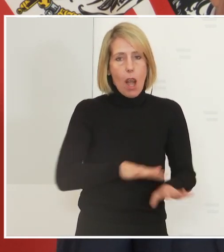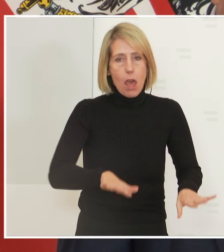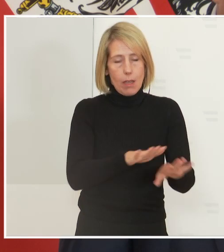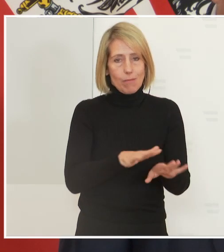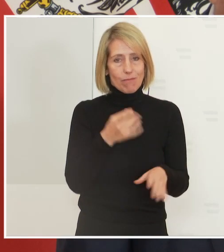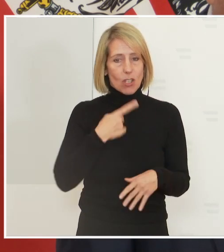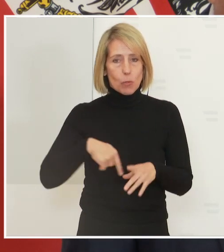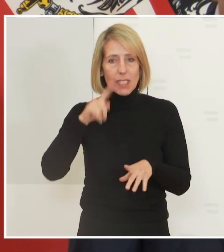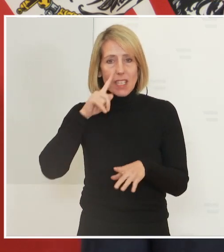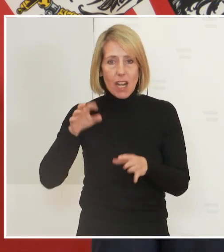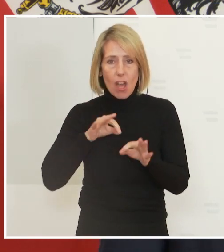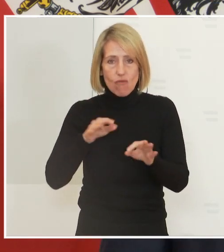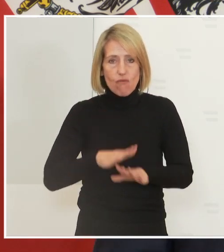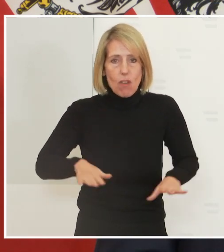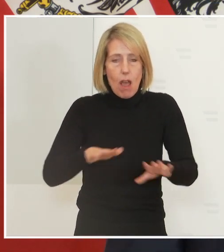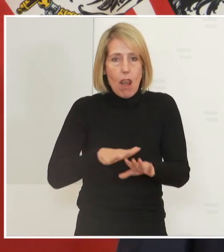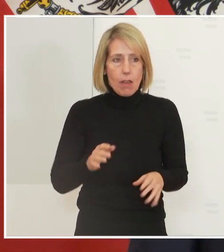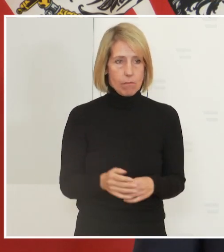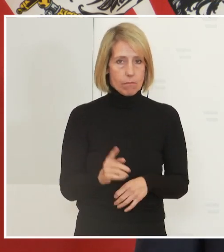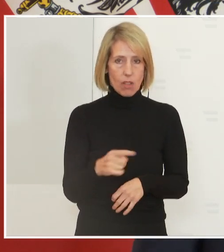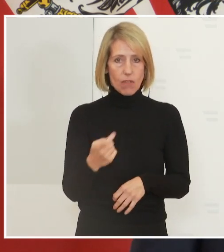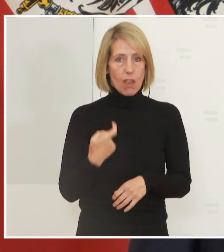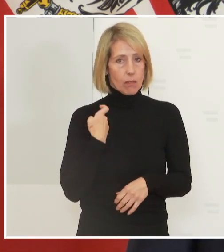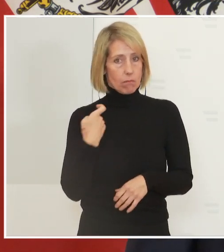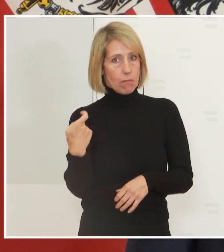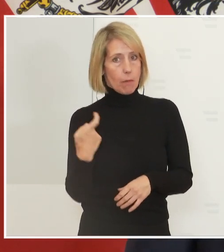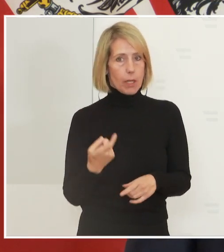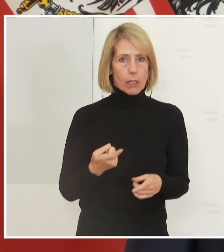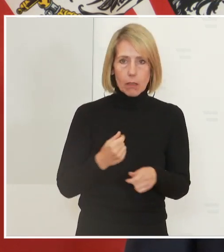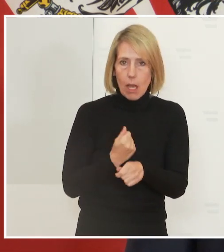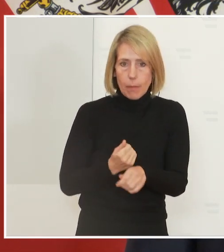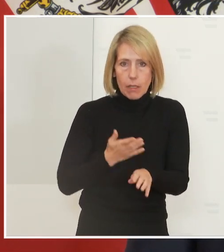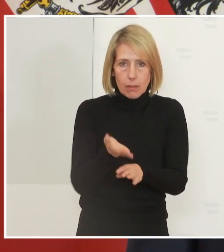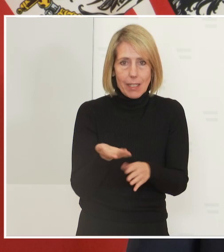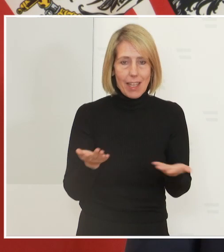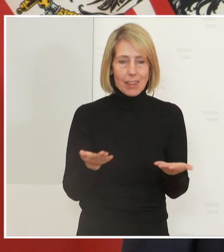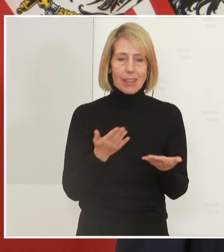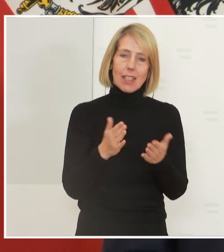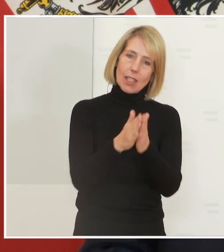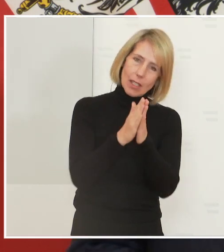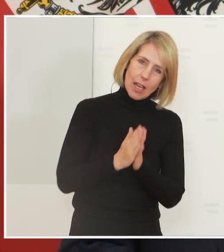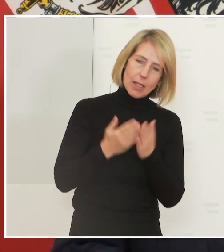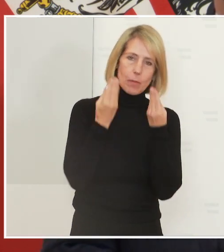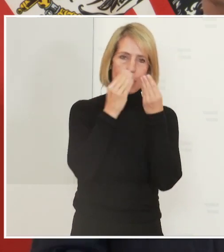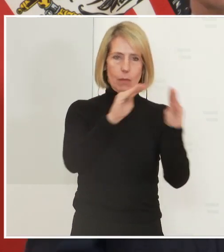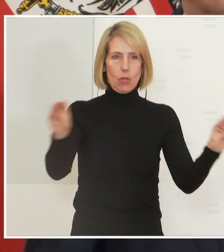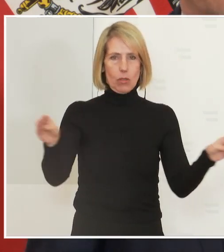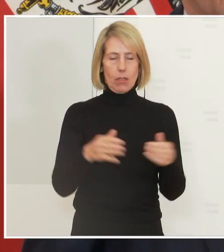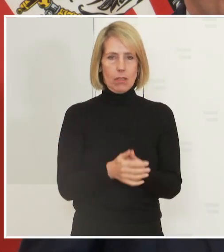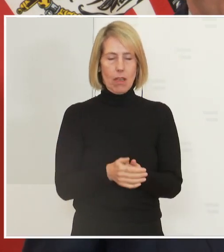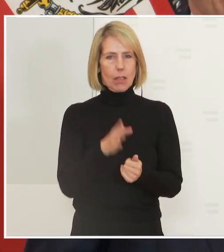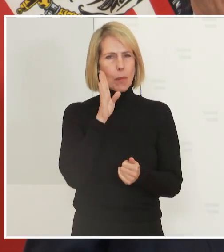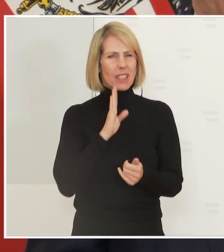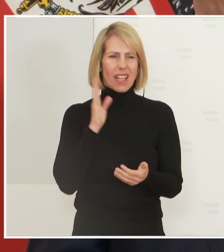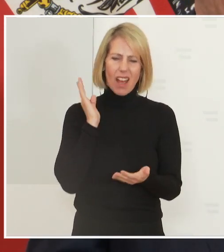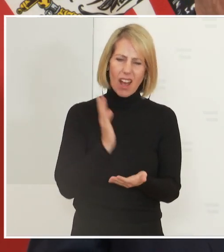abhängig, arbeiten zu gehen. Ich möchte eine Bitte an Sie richten. Hören wir auf mit dieser